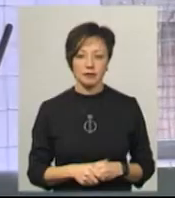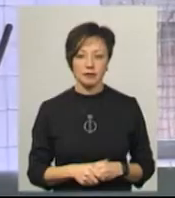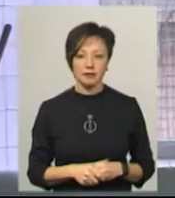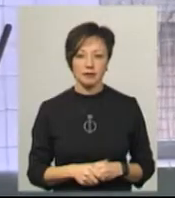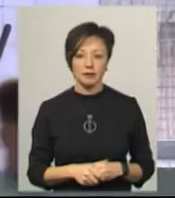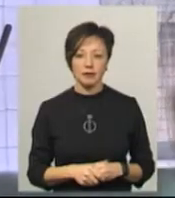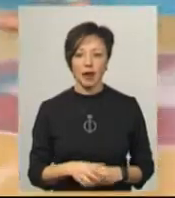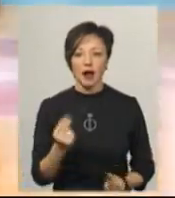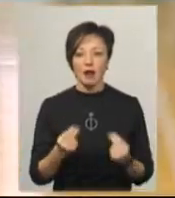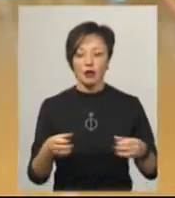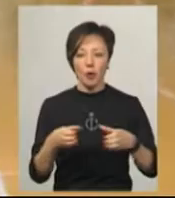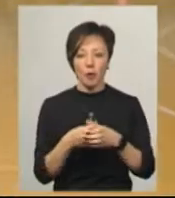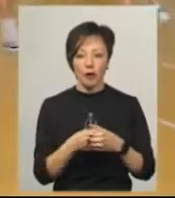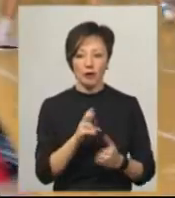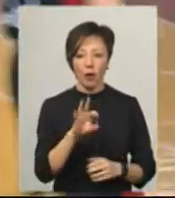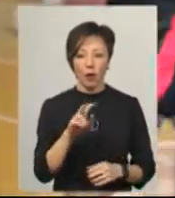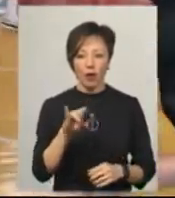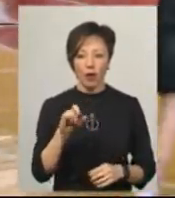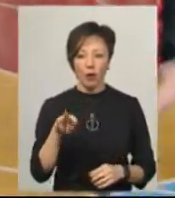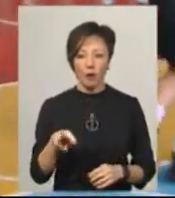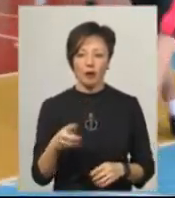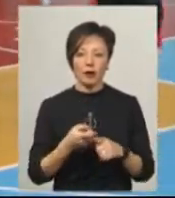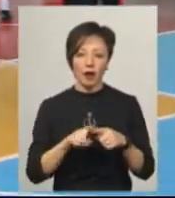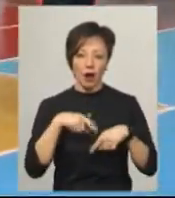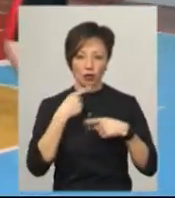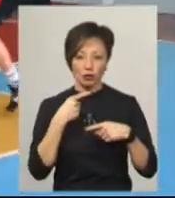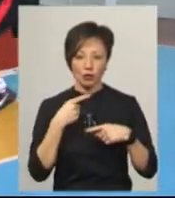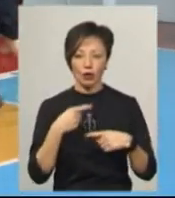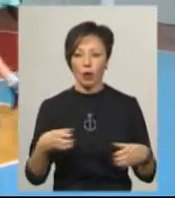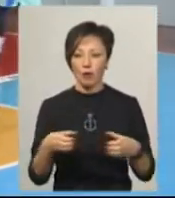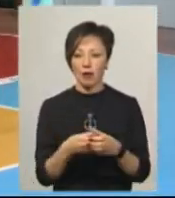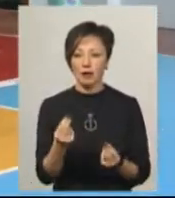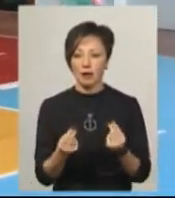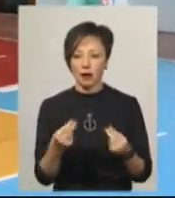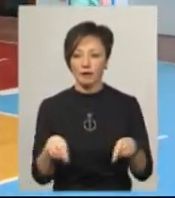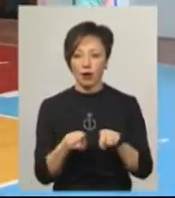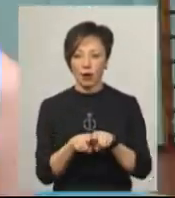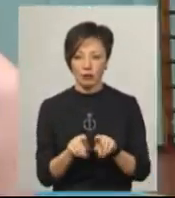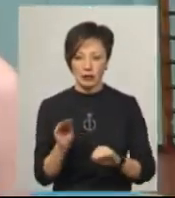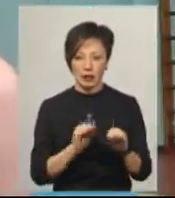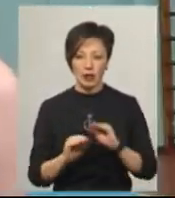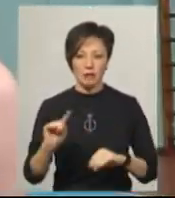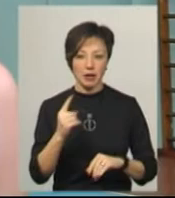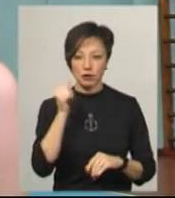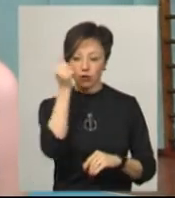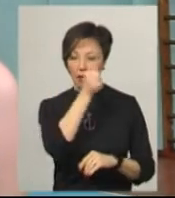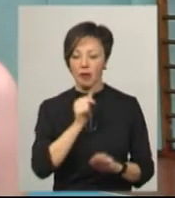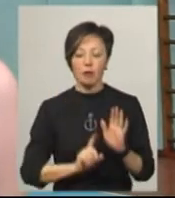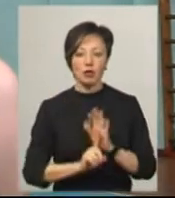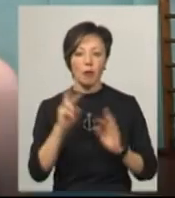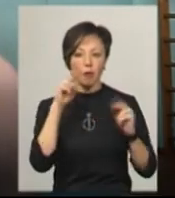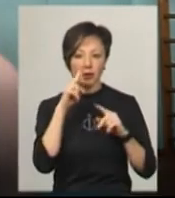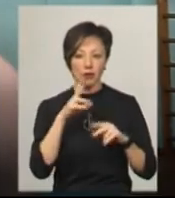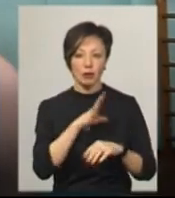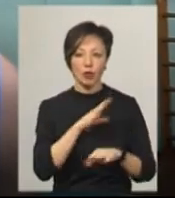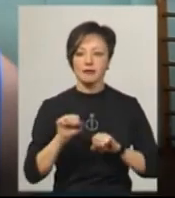Гравець команди колегів ім. Володимира Козумівка Назар Гладощук каже, Команда грає у такому складі перший рік. На самому початку помилки в